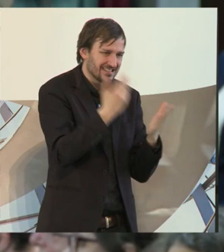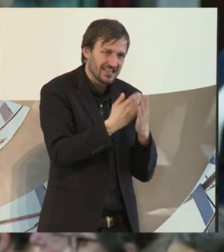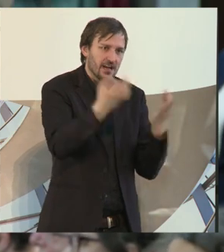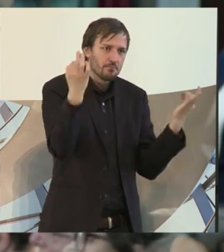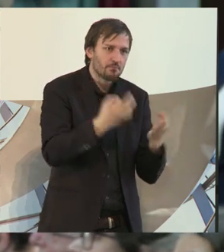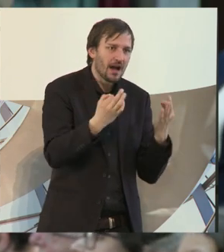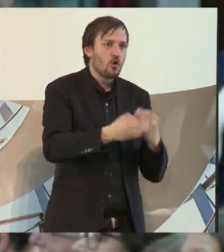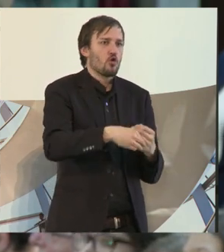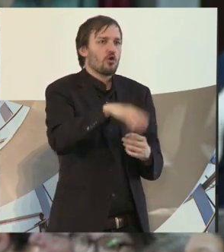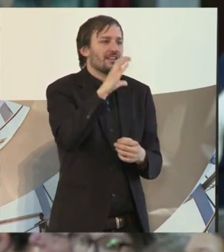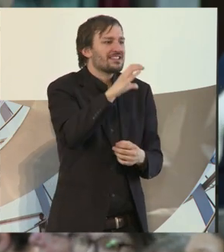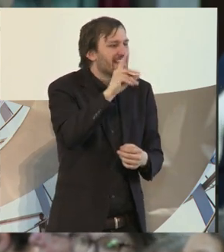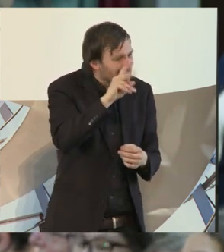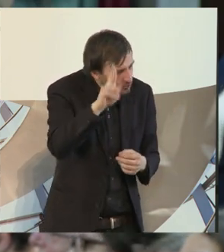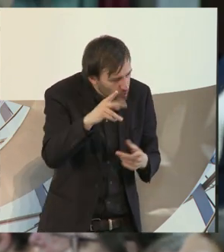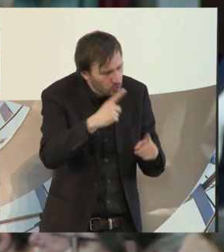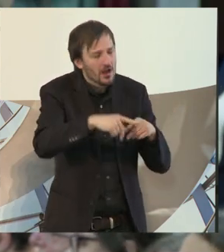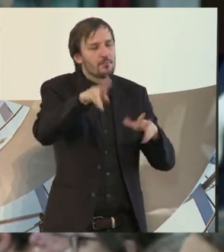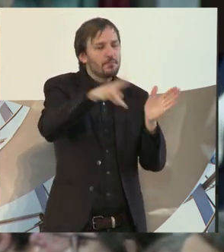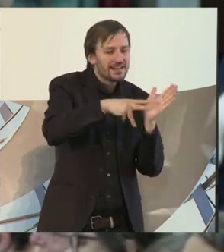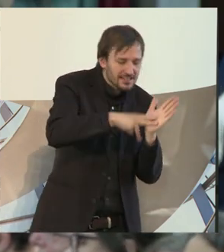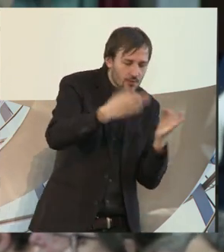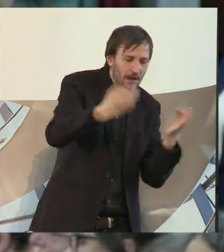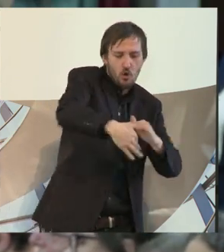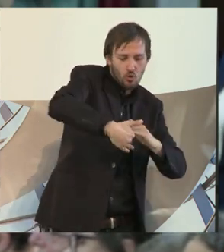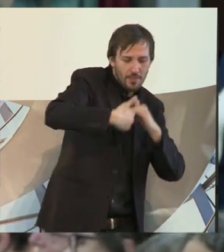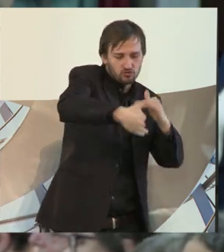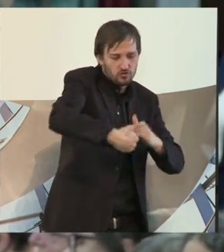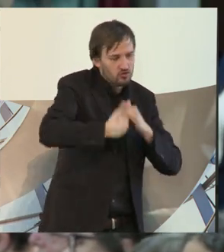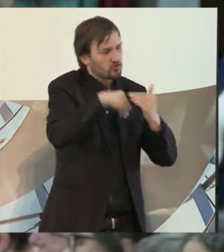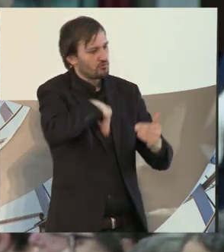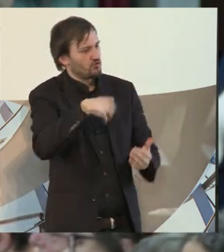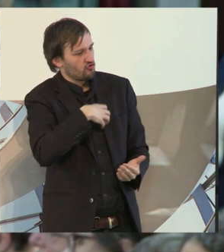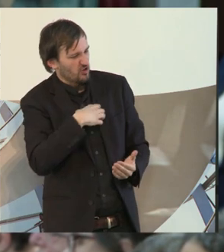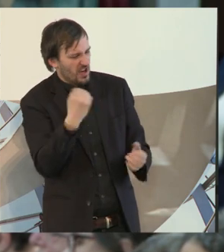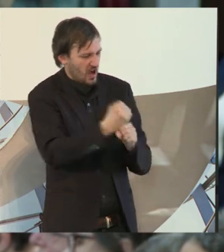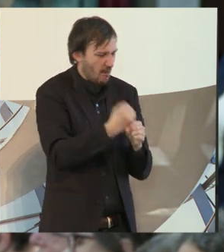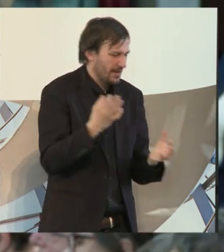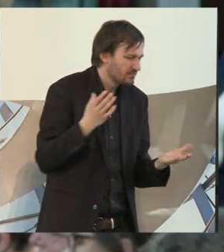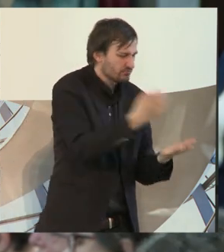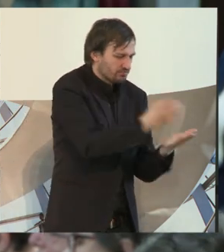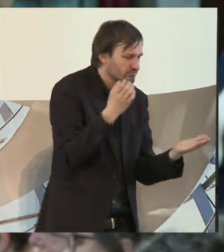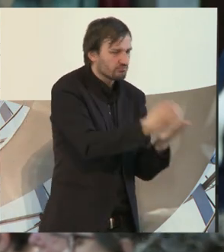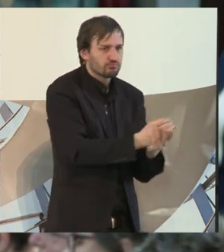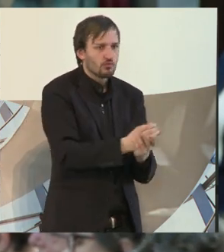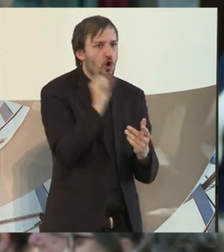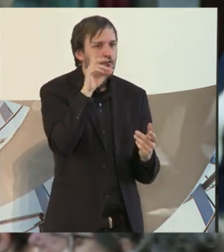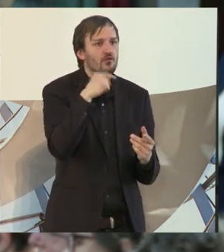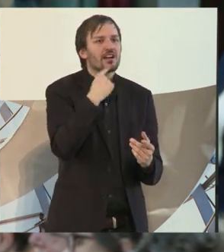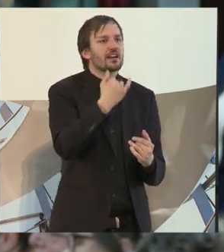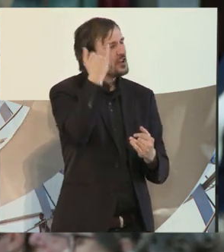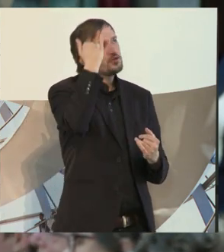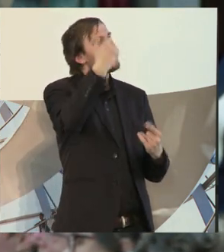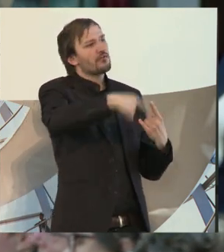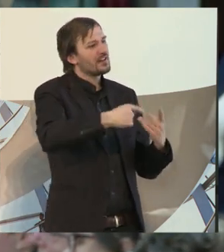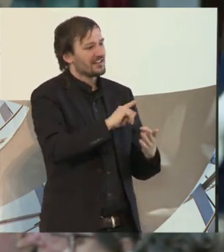aus der CDU und, und, und, damit es umgesetzt wird. Und weil sonst heißt es, es wäre nicht innovativ genug. Und wie gesagt,